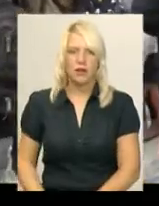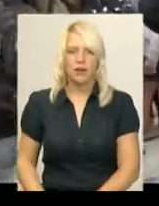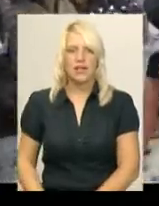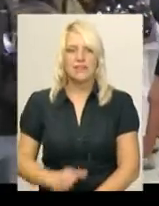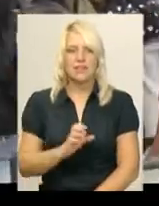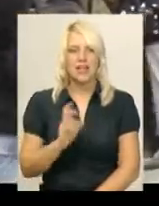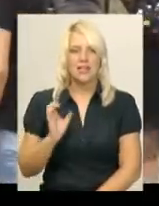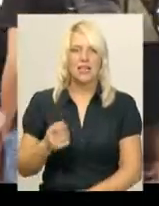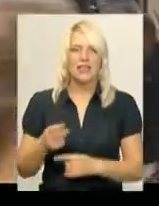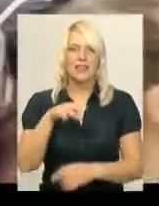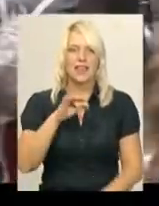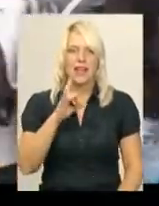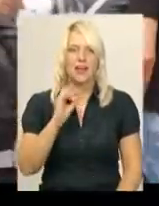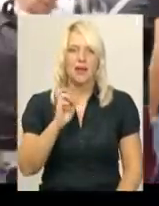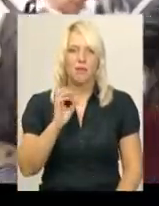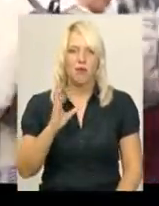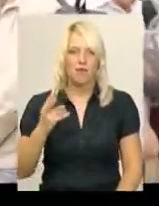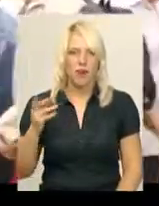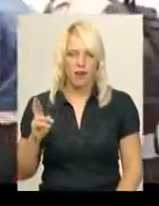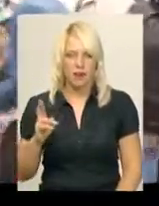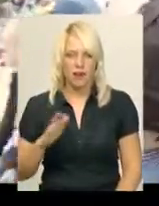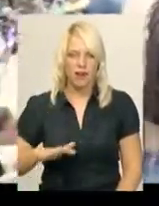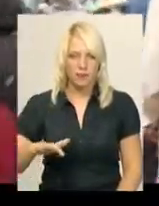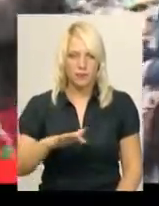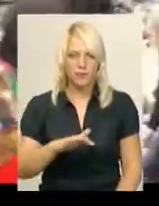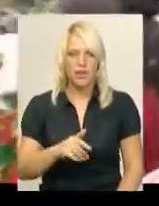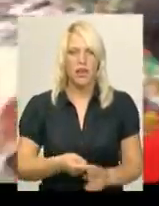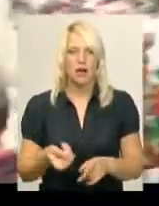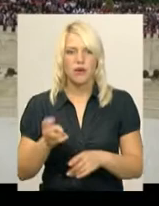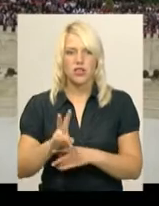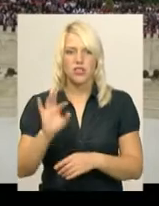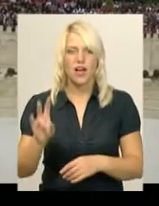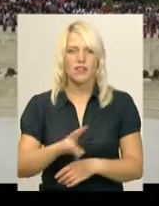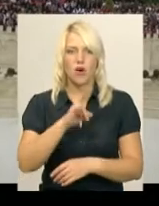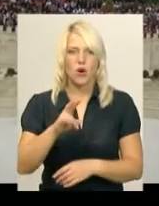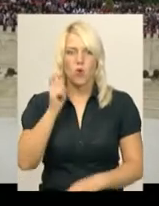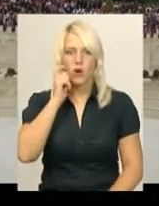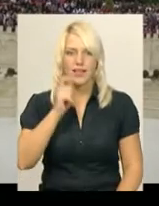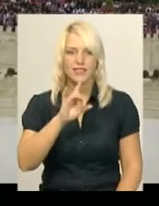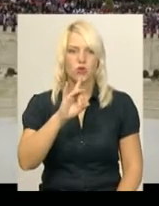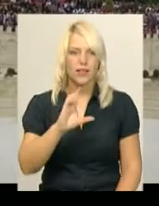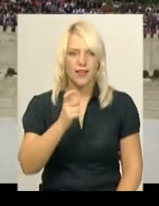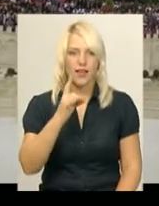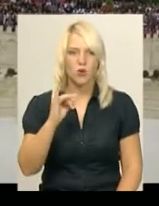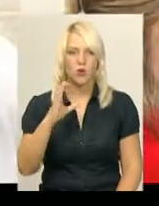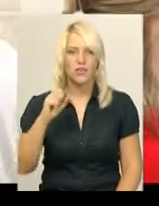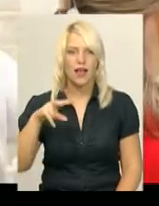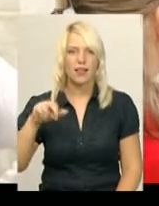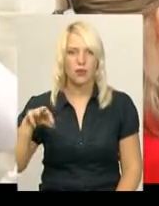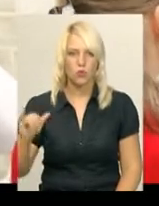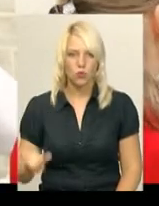Сокирко з Теребовлянщини, родом з Вишнівчика. Перейшла на освячене українського Єрусалиму з чоловіком і донечкою.